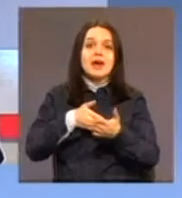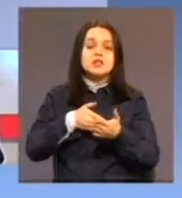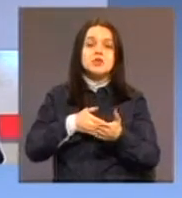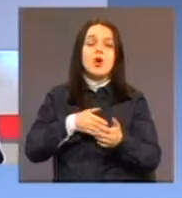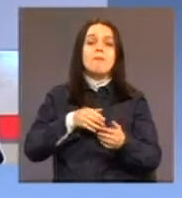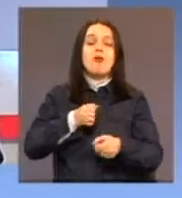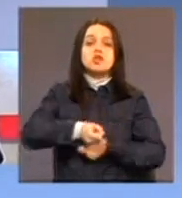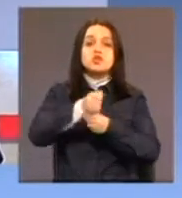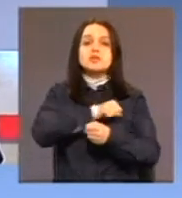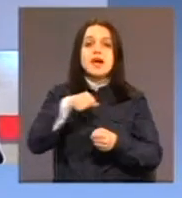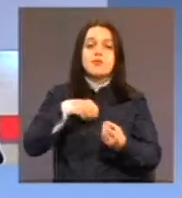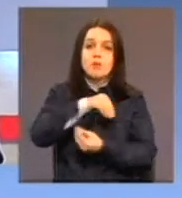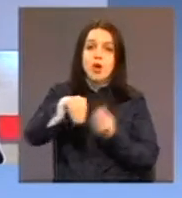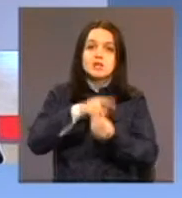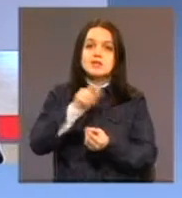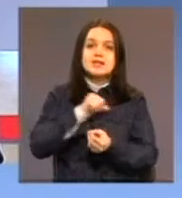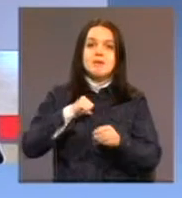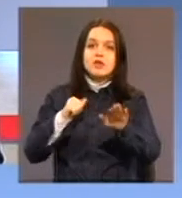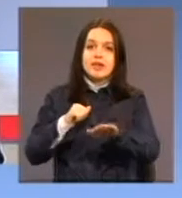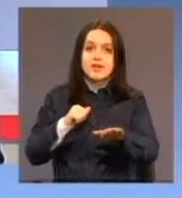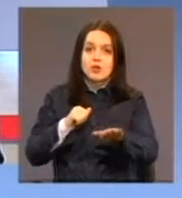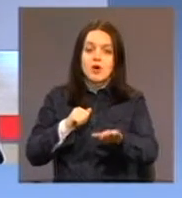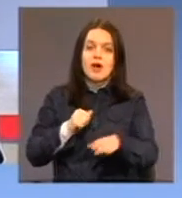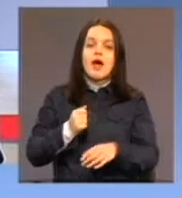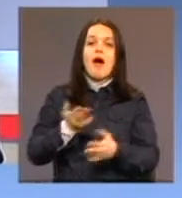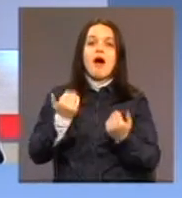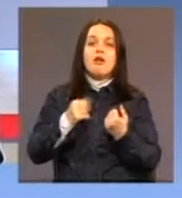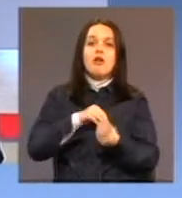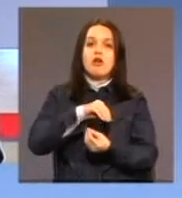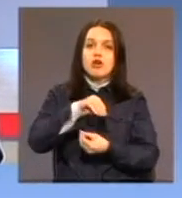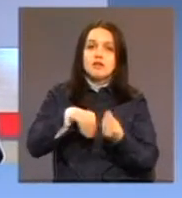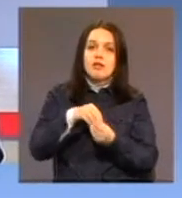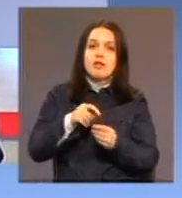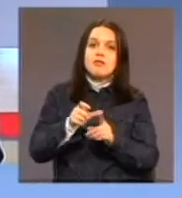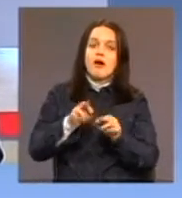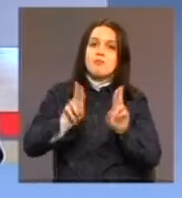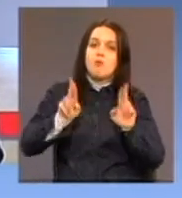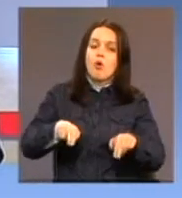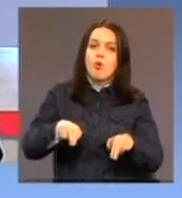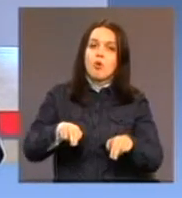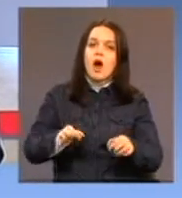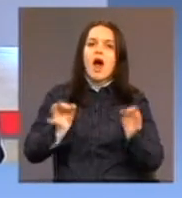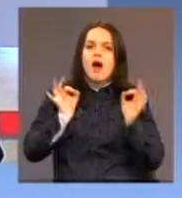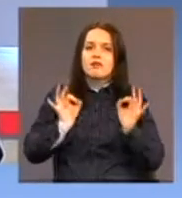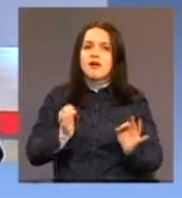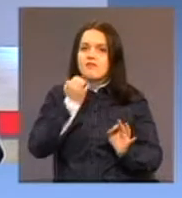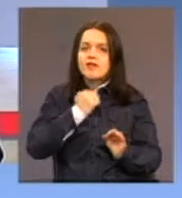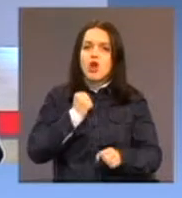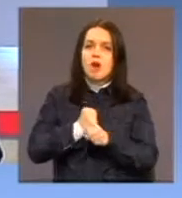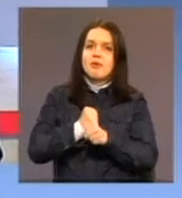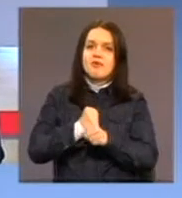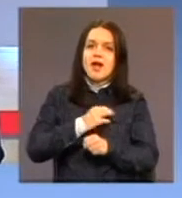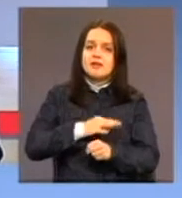djetetu, ali i djetetu i roditeljima, dakle, da mogu adekvatno obavljati druge